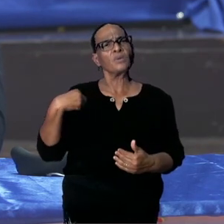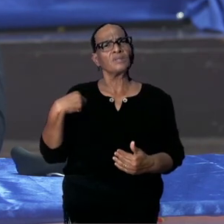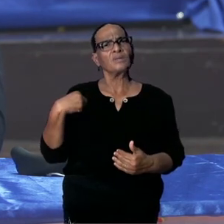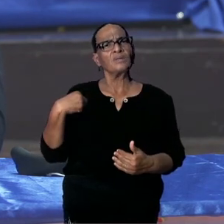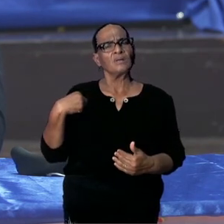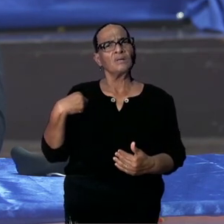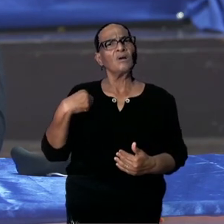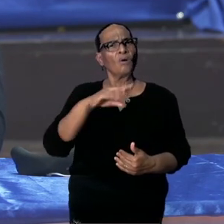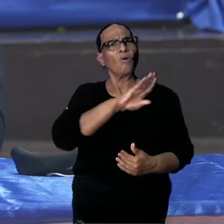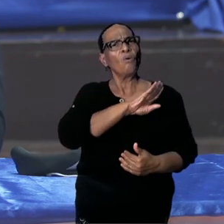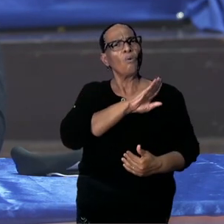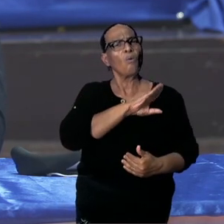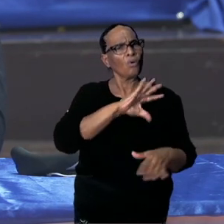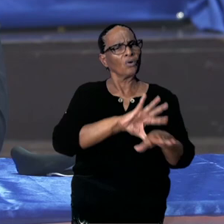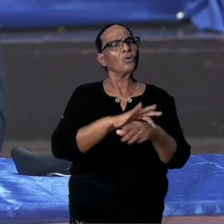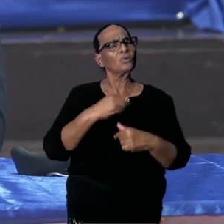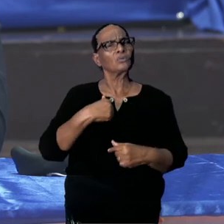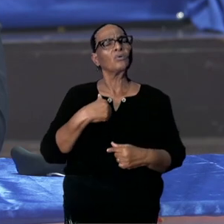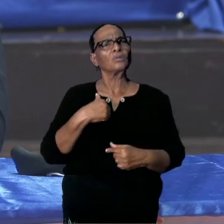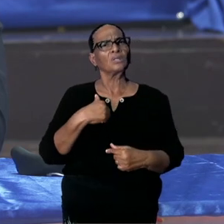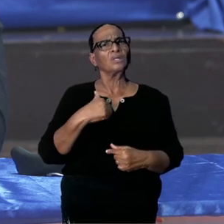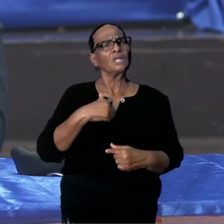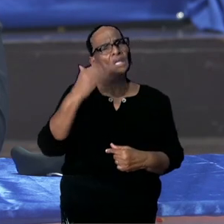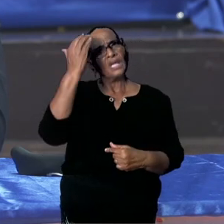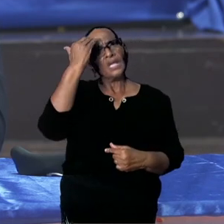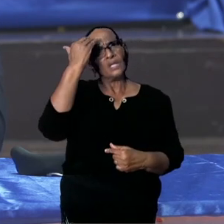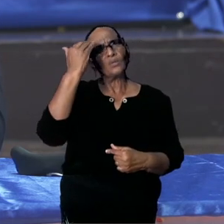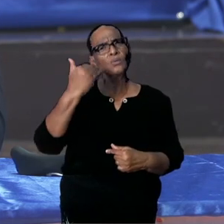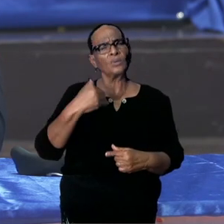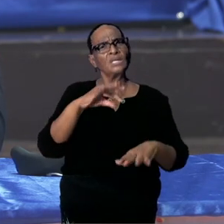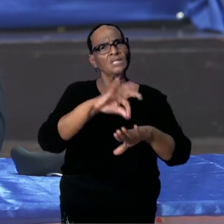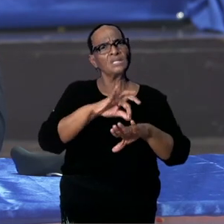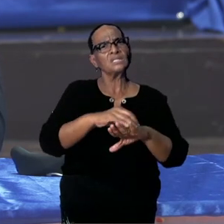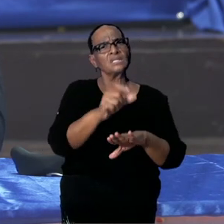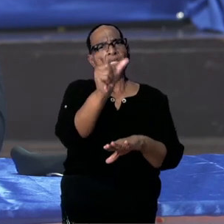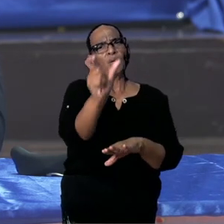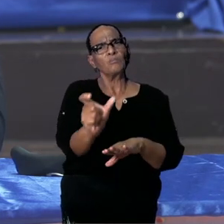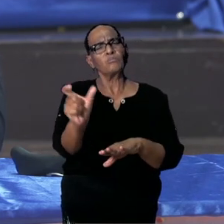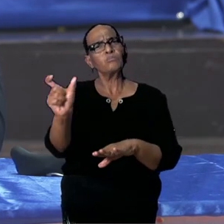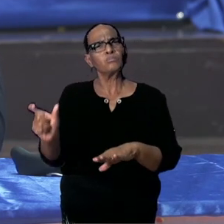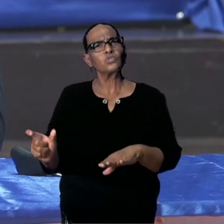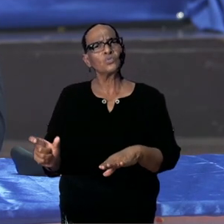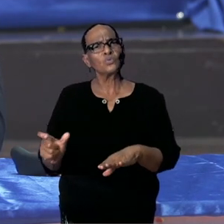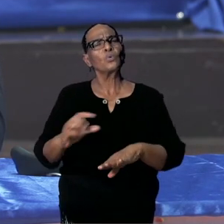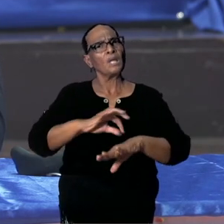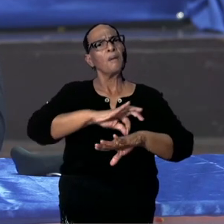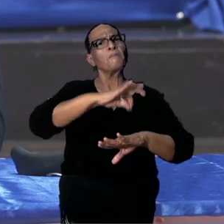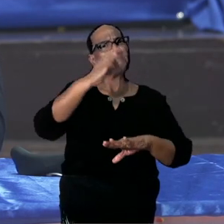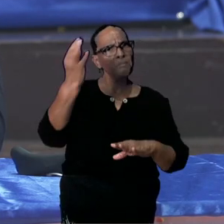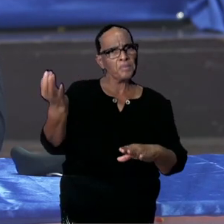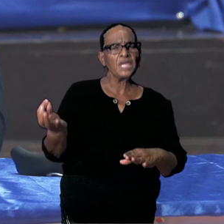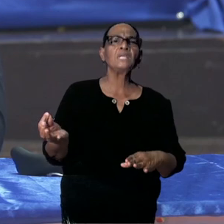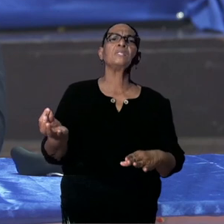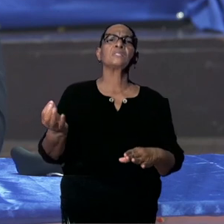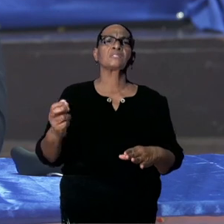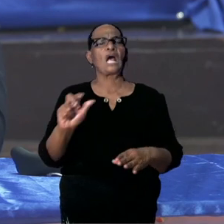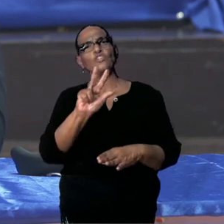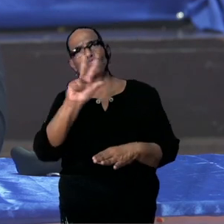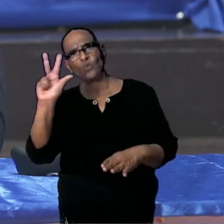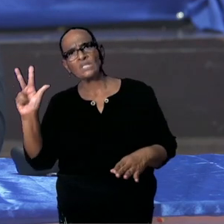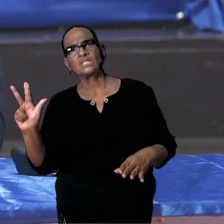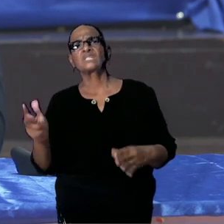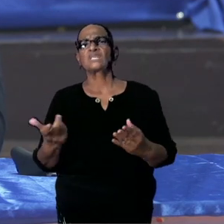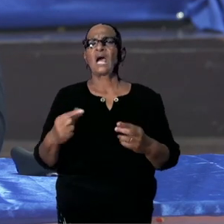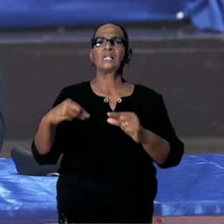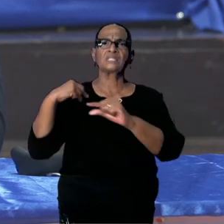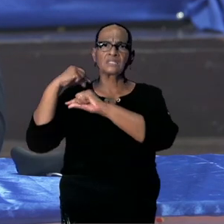Ik heb ook als arts gewerkt. En ik weet ook dat onze patiënten, onze burgers. Zowel medische, westerse medische als traditionele